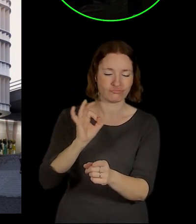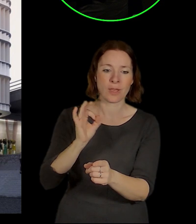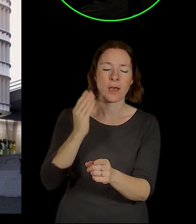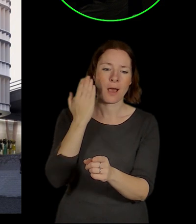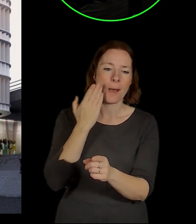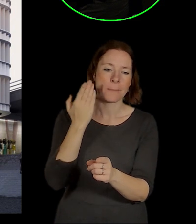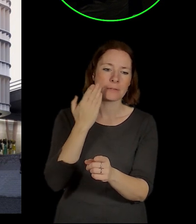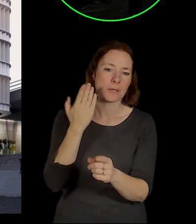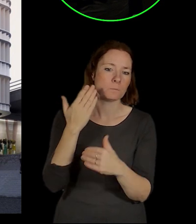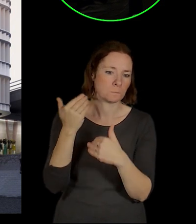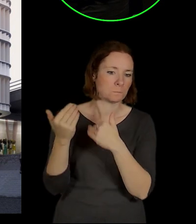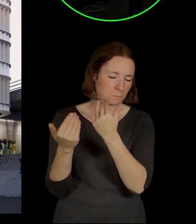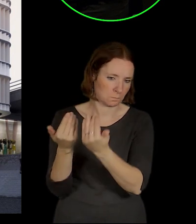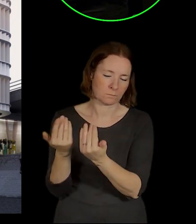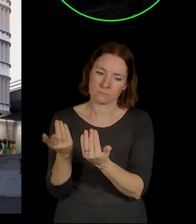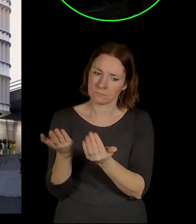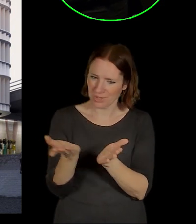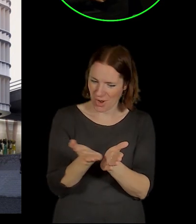kontext